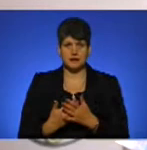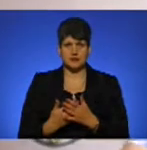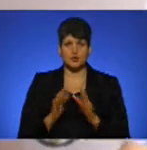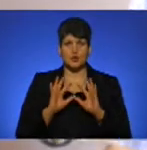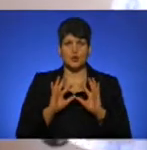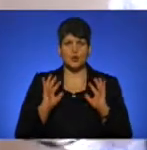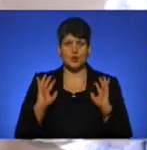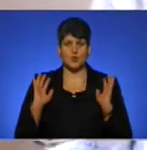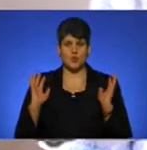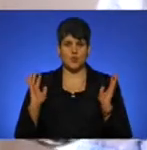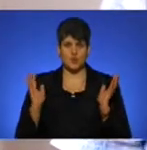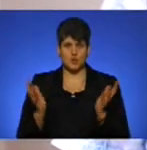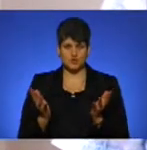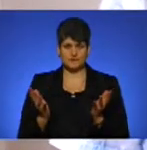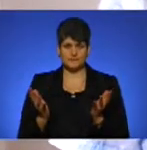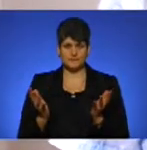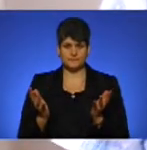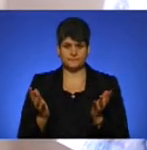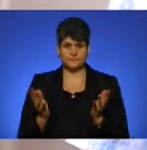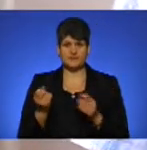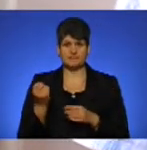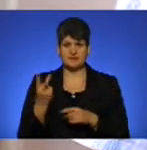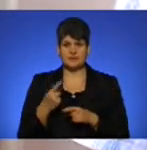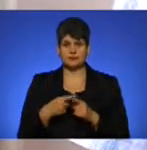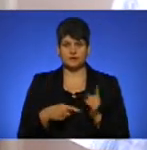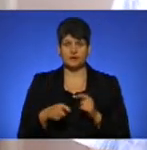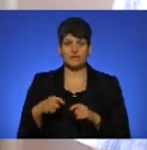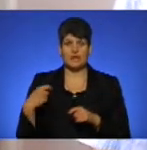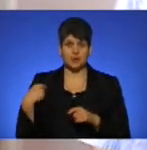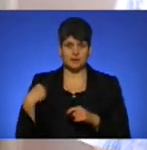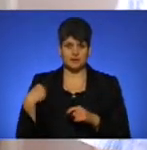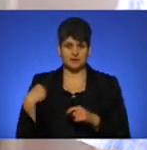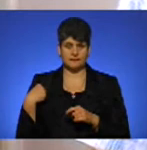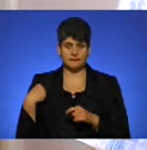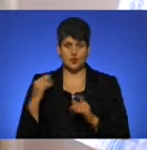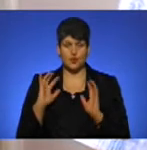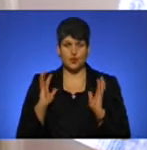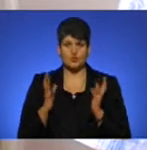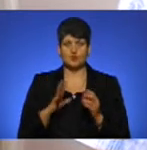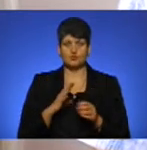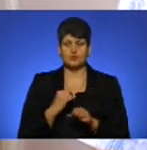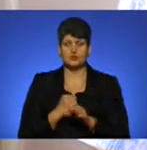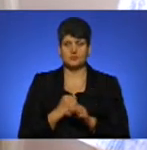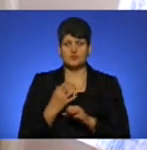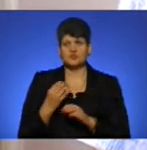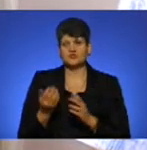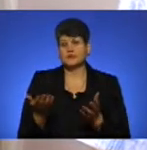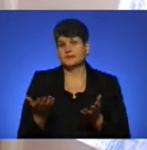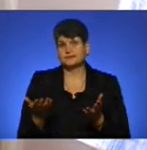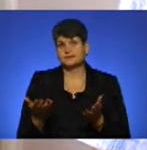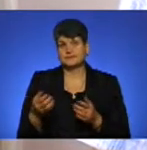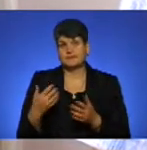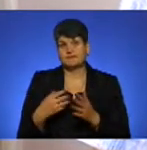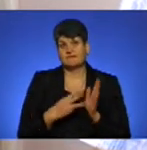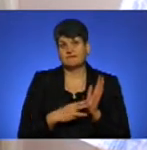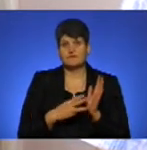периметр огорожі, який складає 12,5 кілометрів, огорожа була ще зроблена в районі